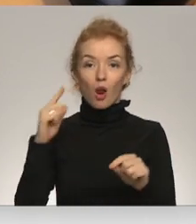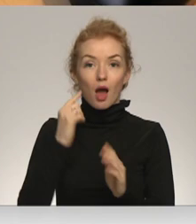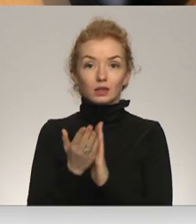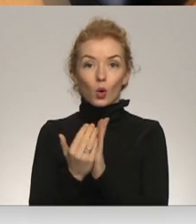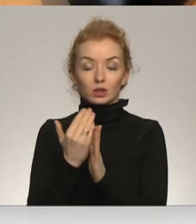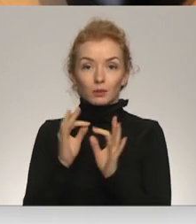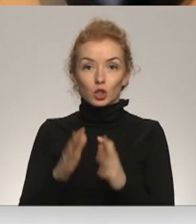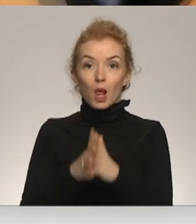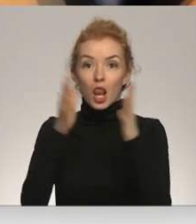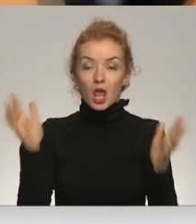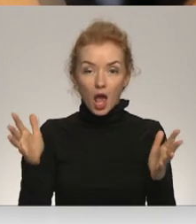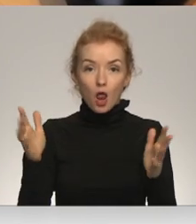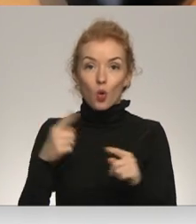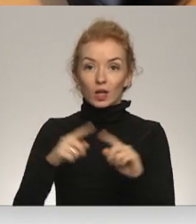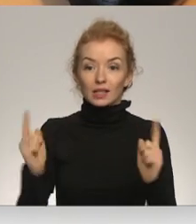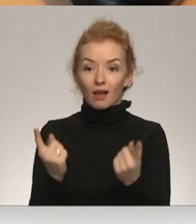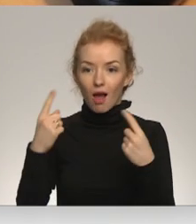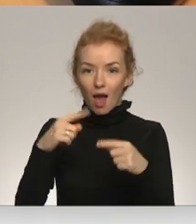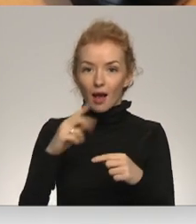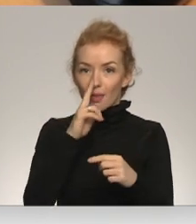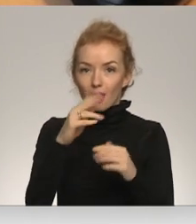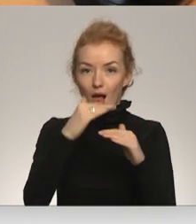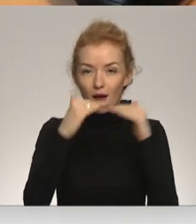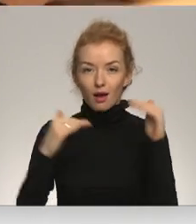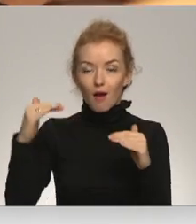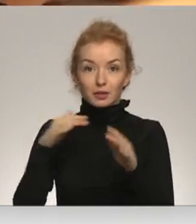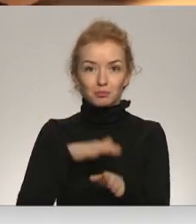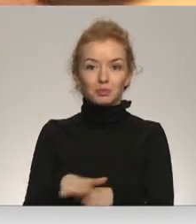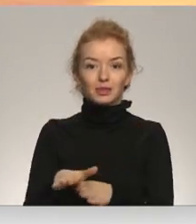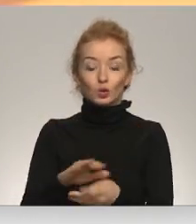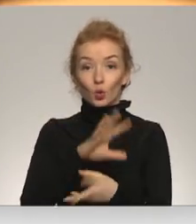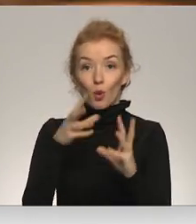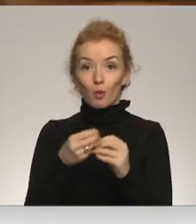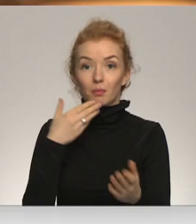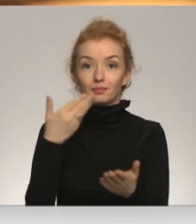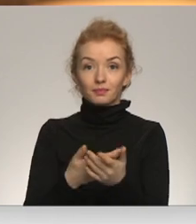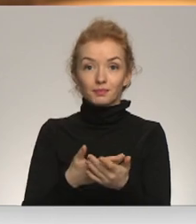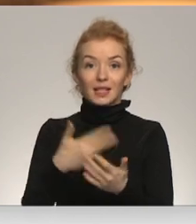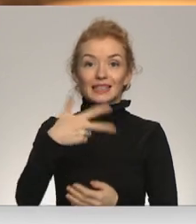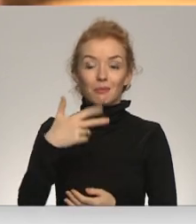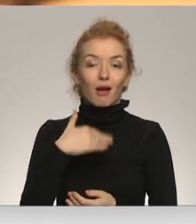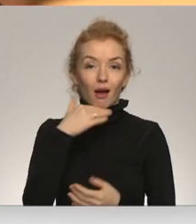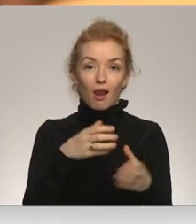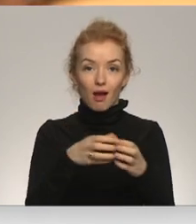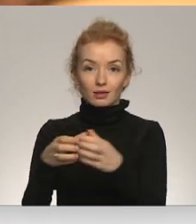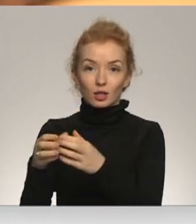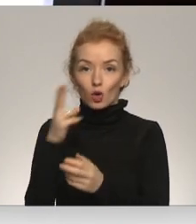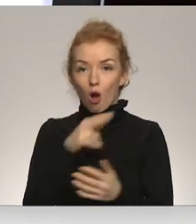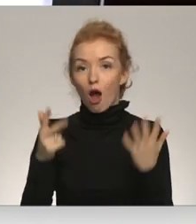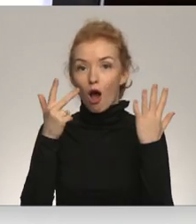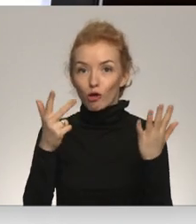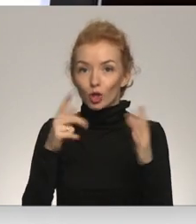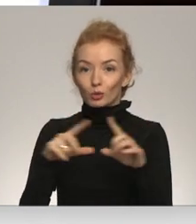bijusi necerēt liela un īsā laikā nedēļas grāfiks bijis pilns, kopumā pieteikušās 30 klases no 8 skolām.